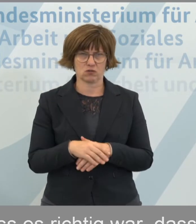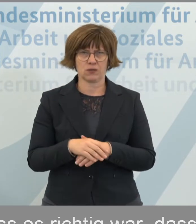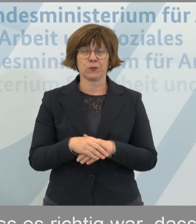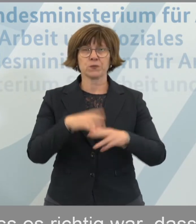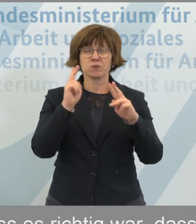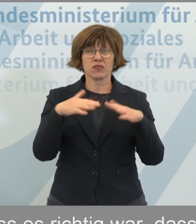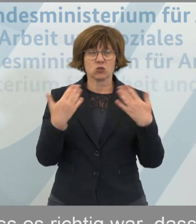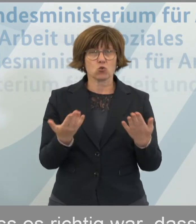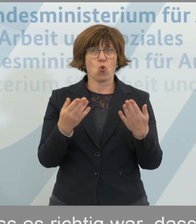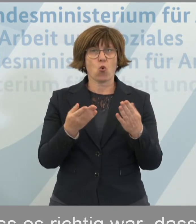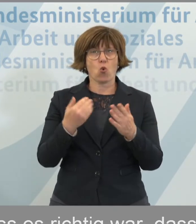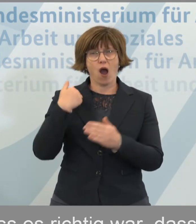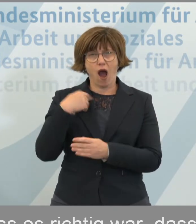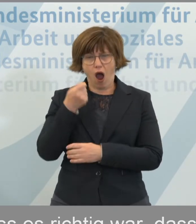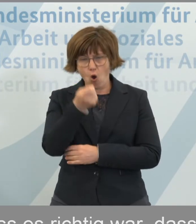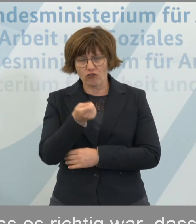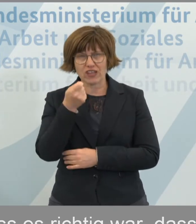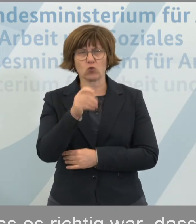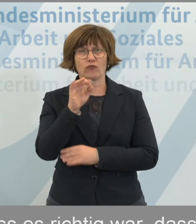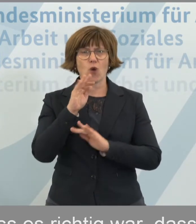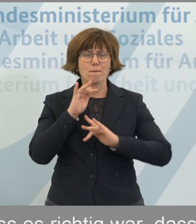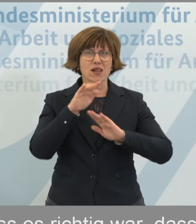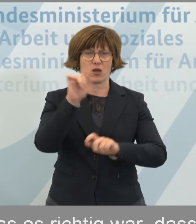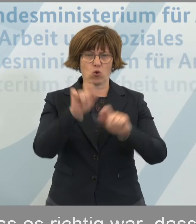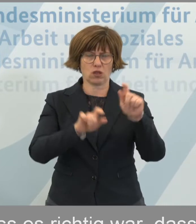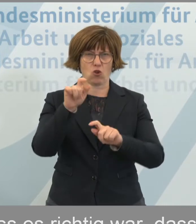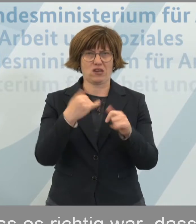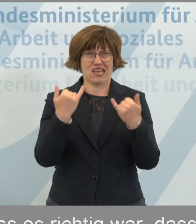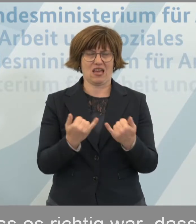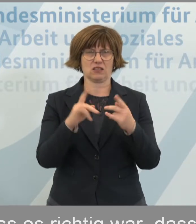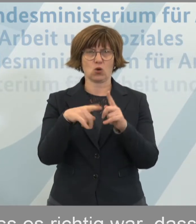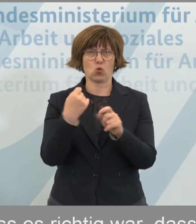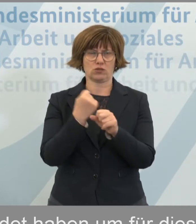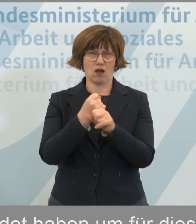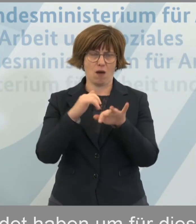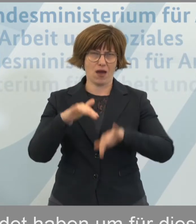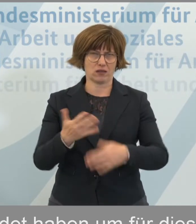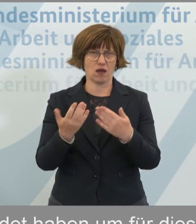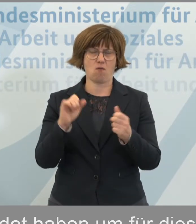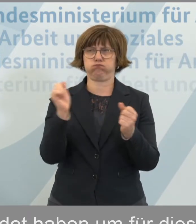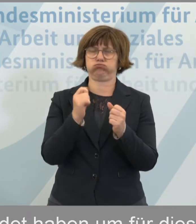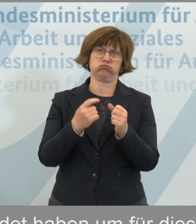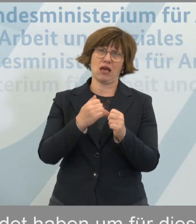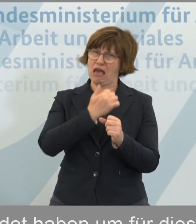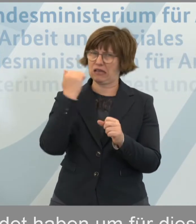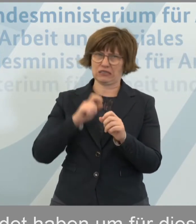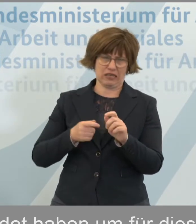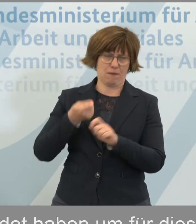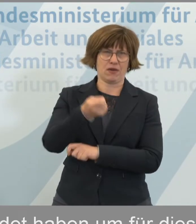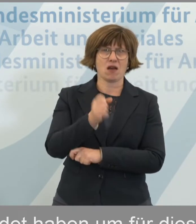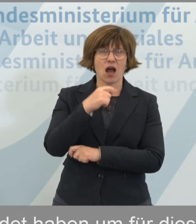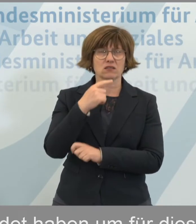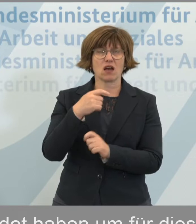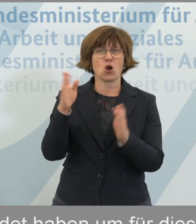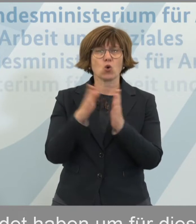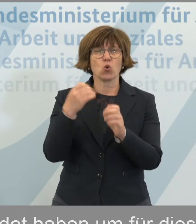tatsächlich so, dass die Aufwendungen für die Millionen von Menschen, die wahrscheinlich jetzt in Kurzarbeit sind, immens sind. Man kann auch sagen, Kurzarbeit ist